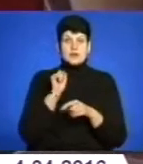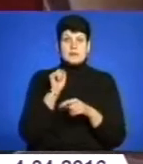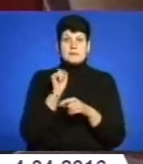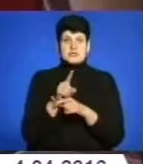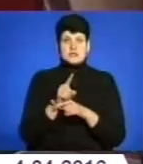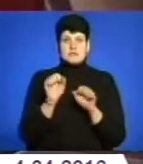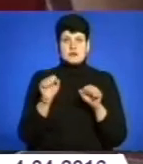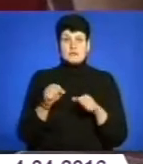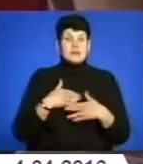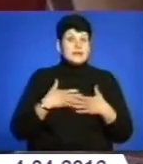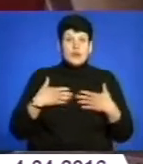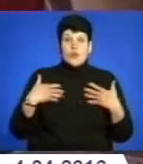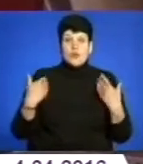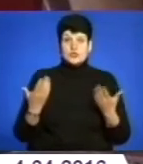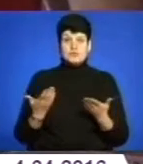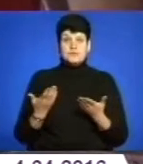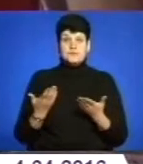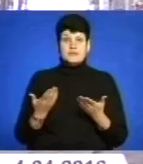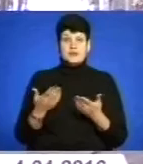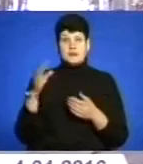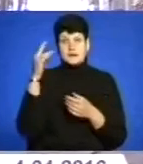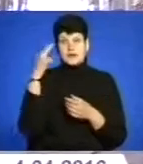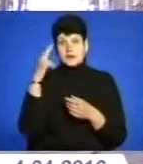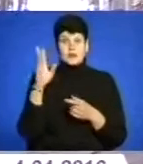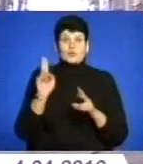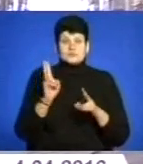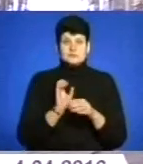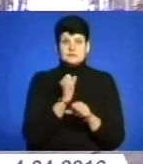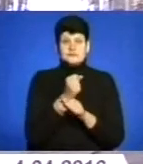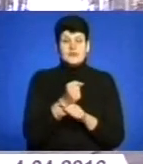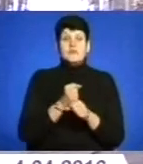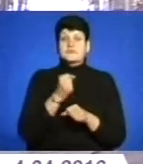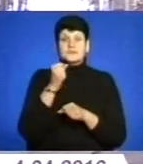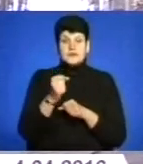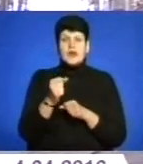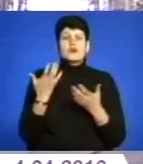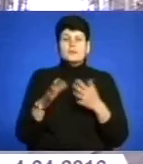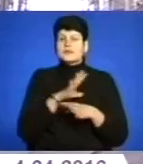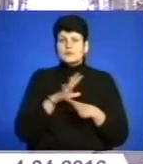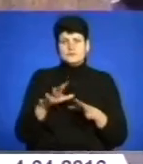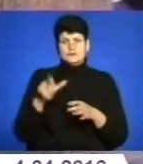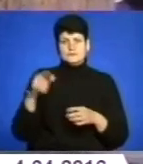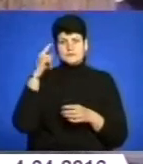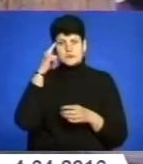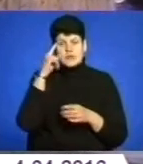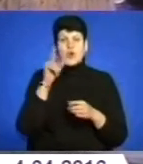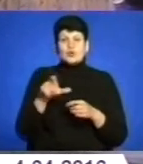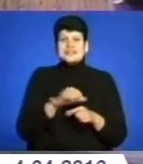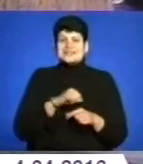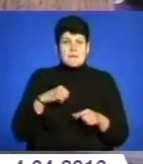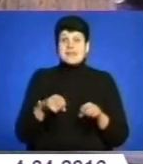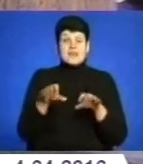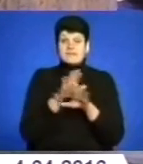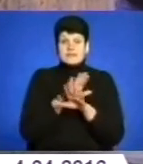управителя. Ми не хочемо, ми там з неї когось, дядька, вуйка. Та якою б не була позиція мешканців, якщо люди самі нічого не вирішать,